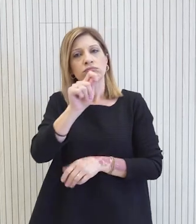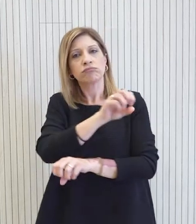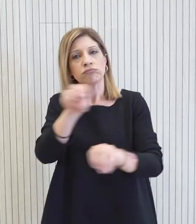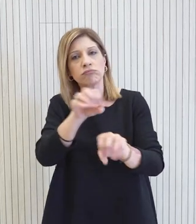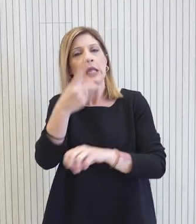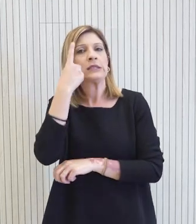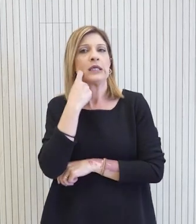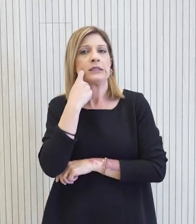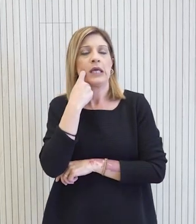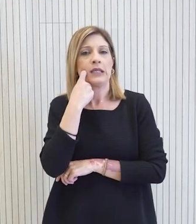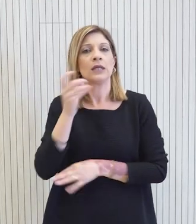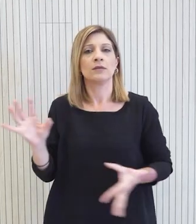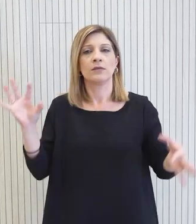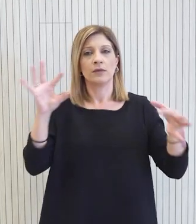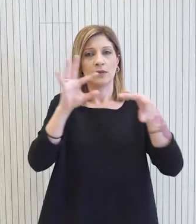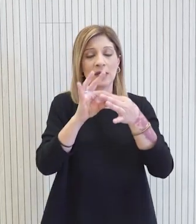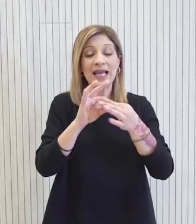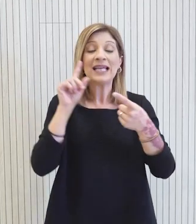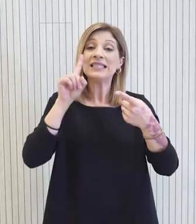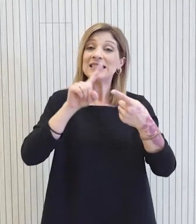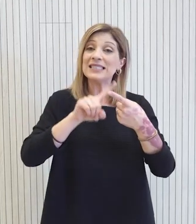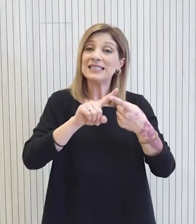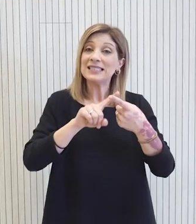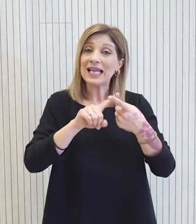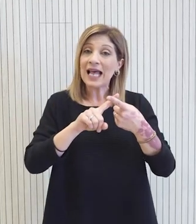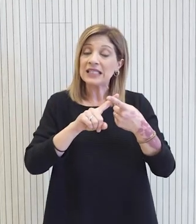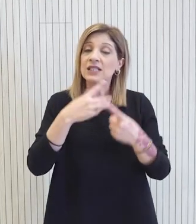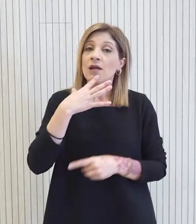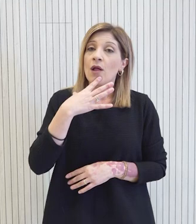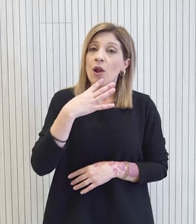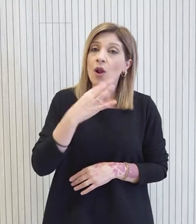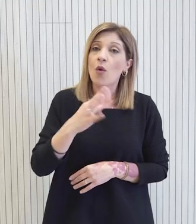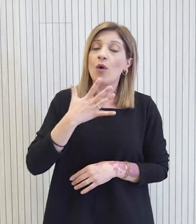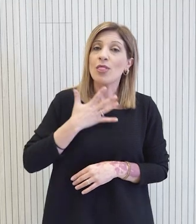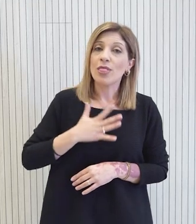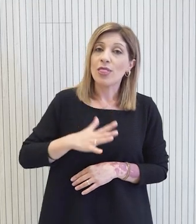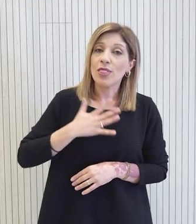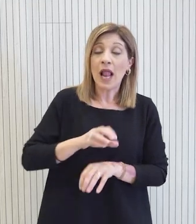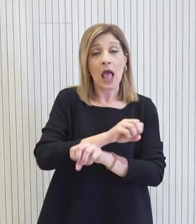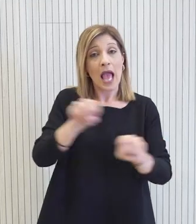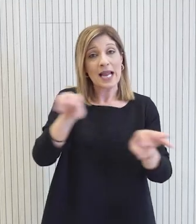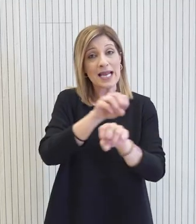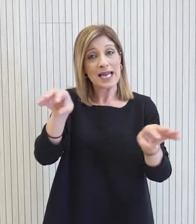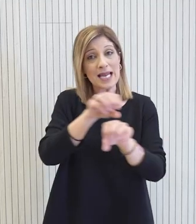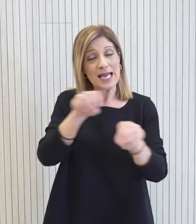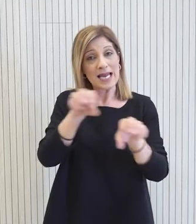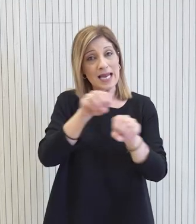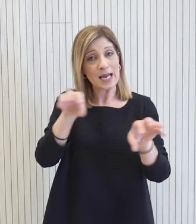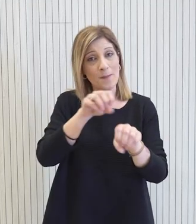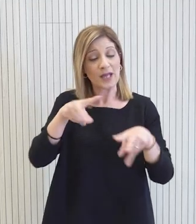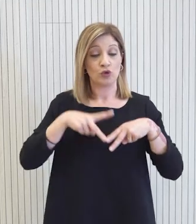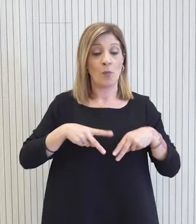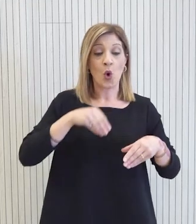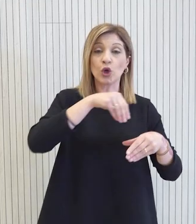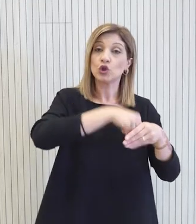μετά από μια σύσκεψη. Αυτή η σύσκεψη, επαναλαμβάνω, έχει γίνει για να υπάρξει αυτή η απαραίτητη ενημέρωση καταρχάς από πλευράς του